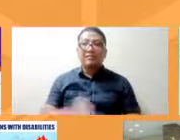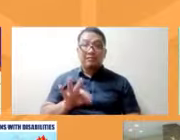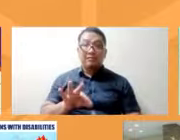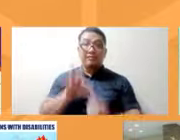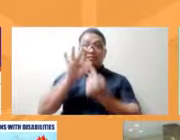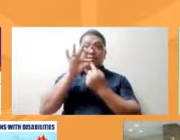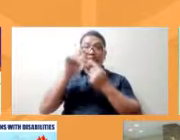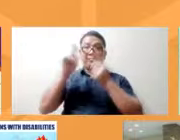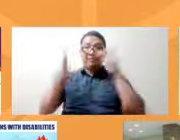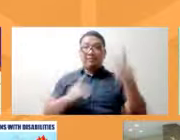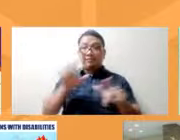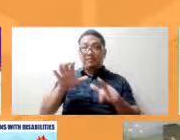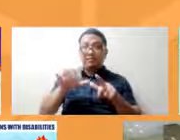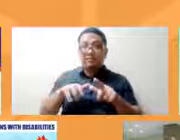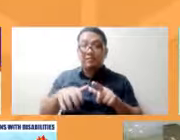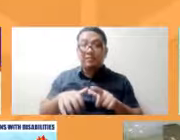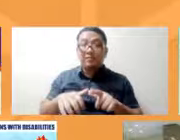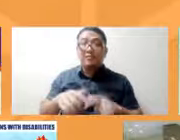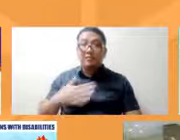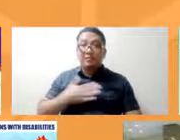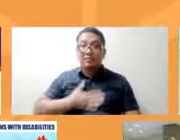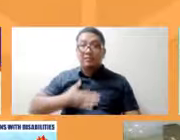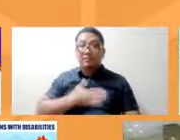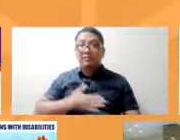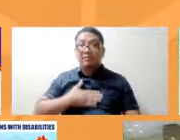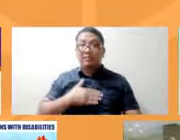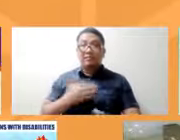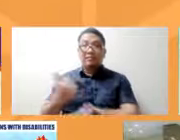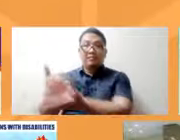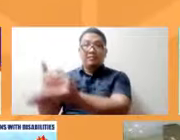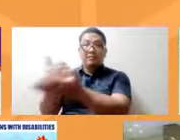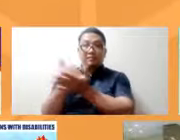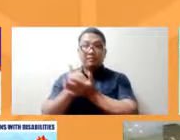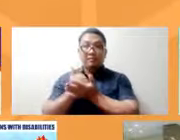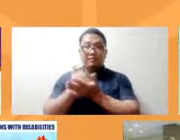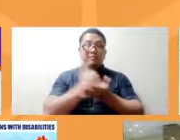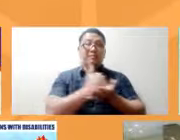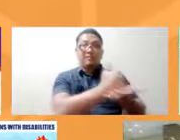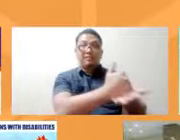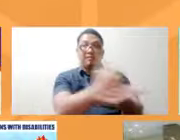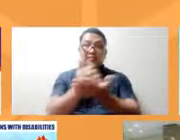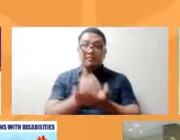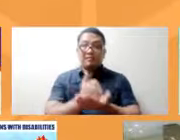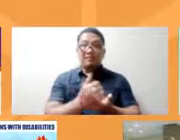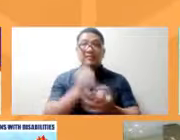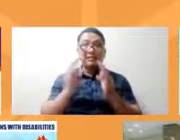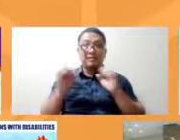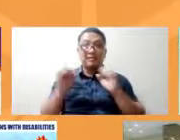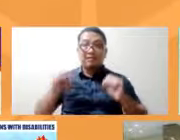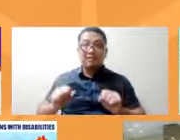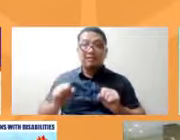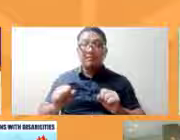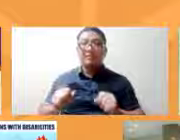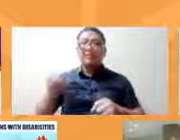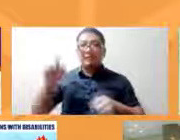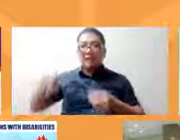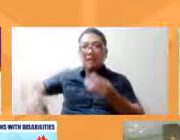disability sector gusto natin ma-address o kung ano niya kung pwede dagdagan